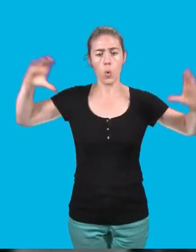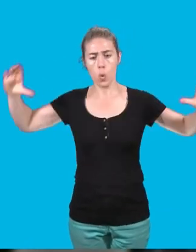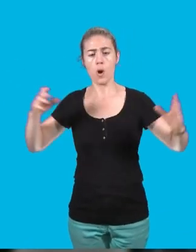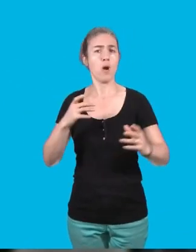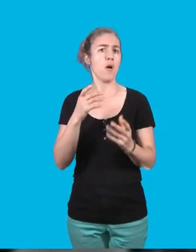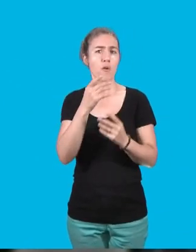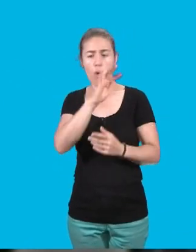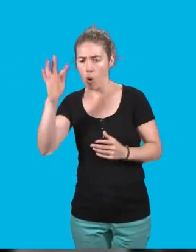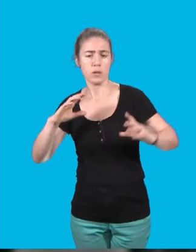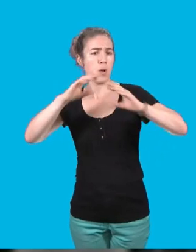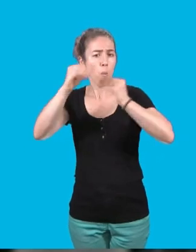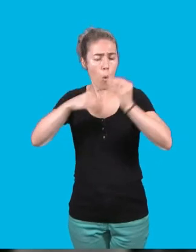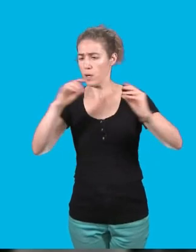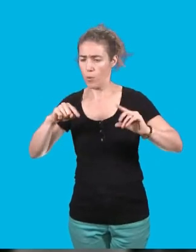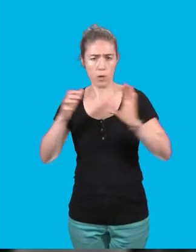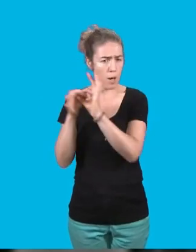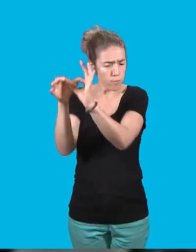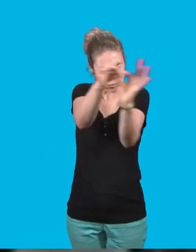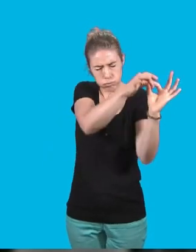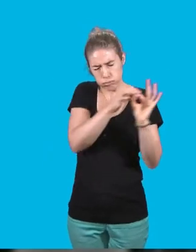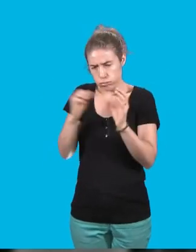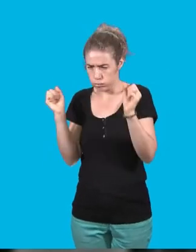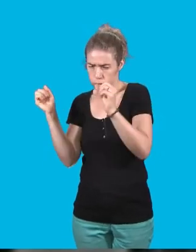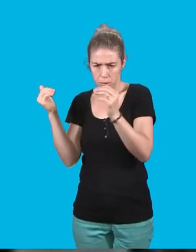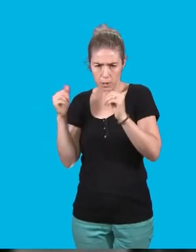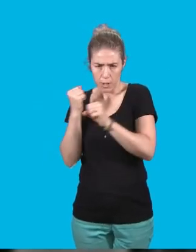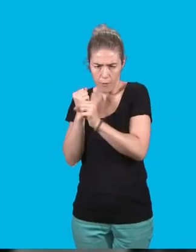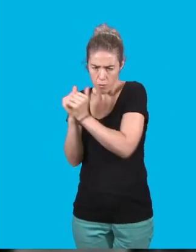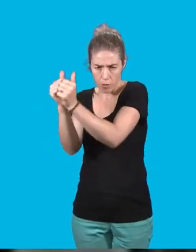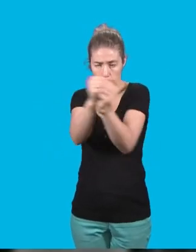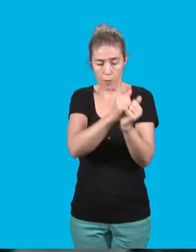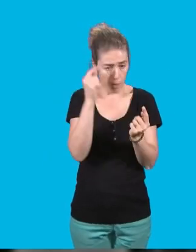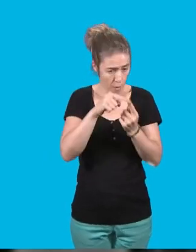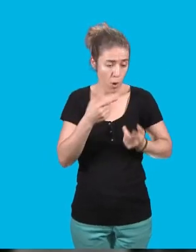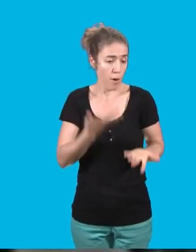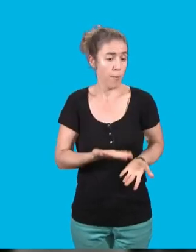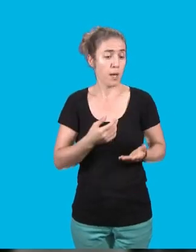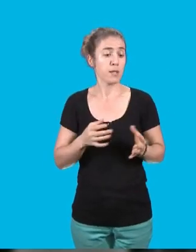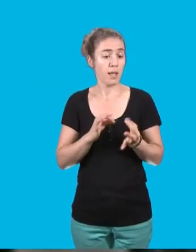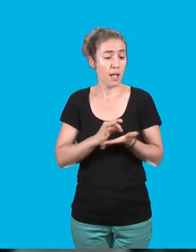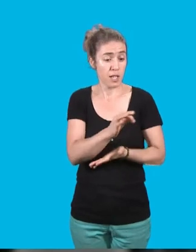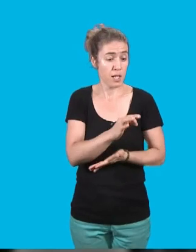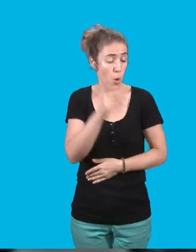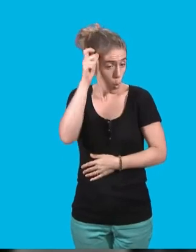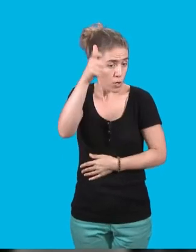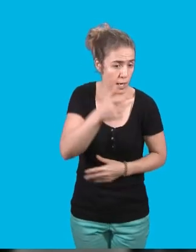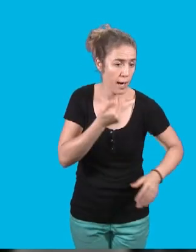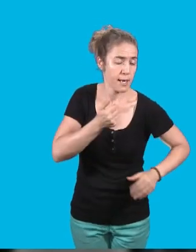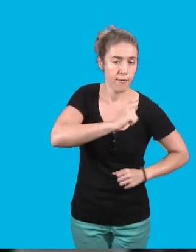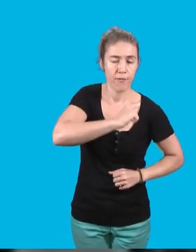mais aussi international, pour rendre cette politique publique cohérente et efficace. Aujourd'hui, le plan climat